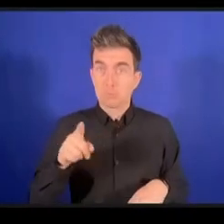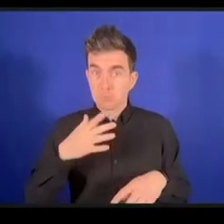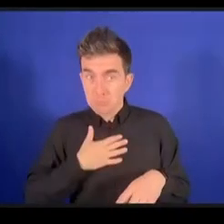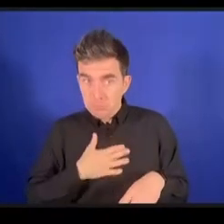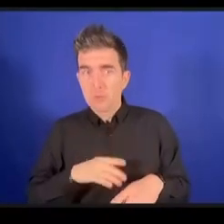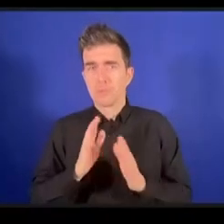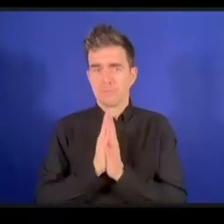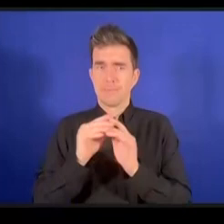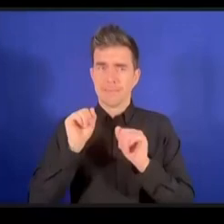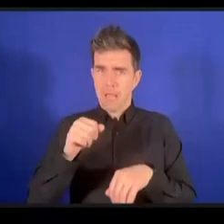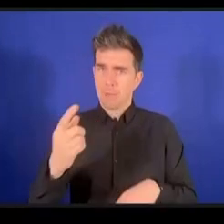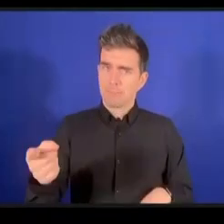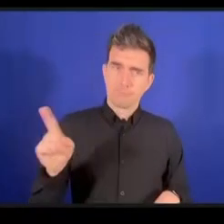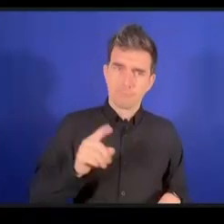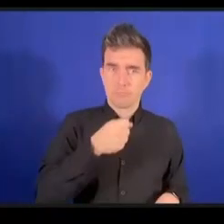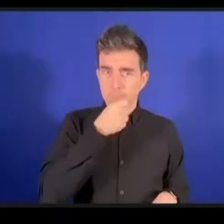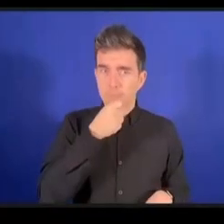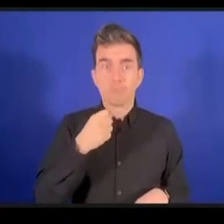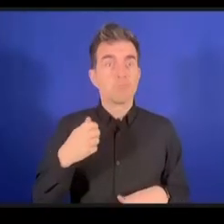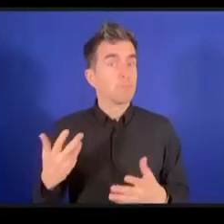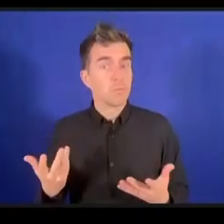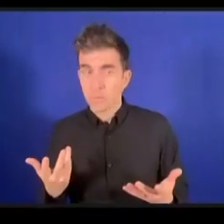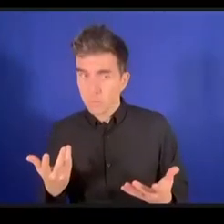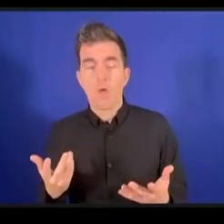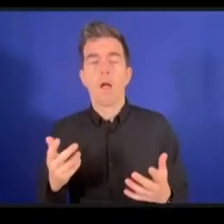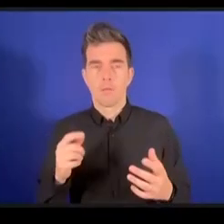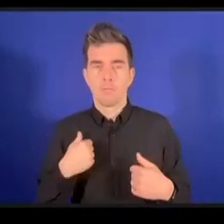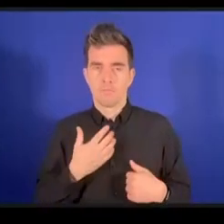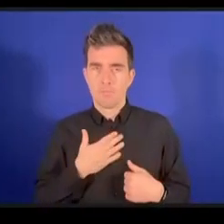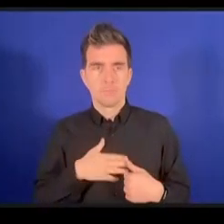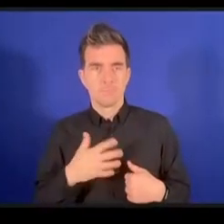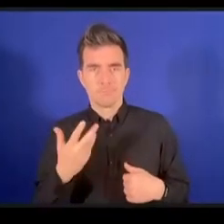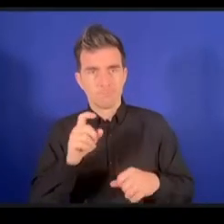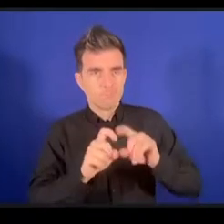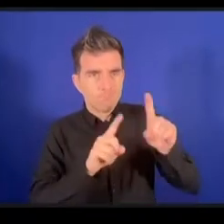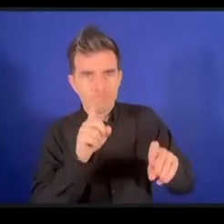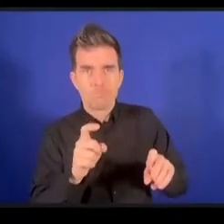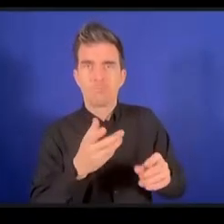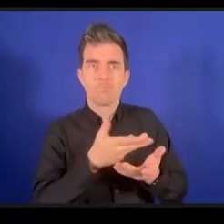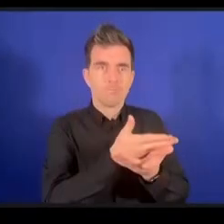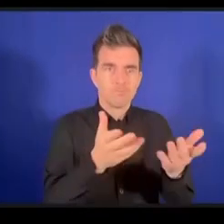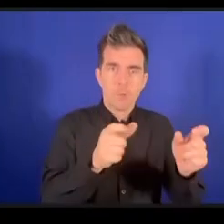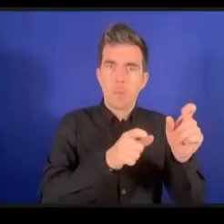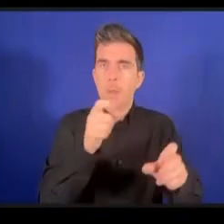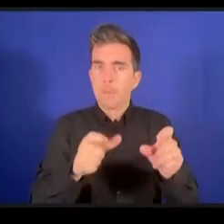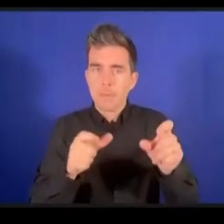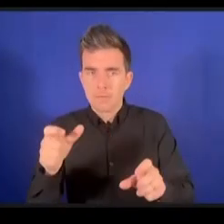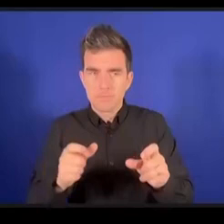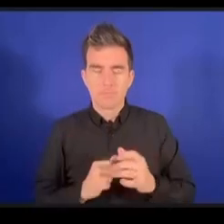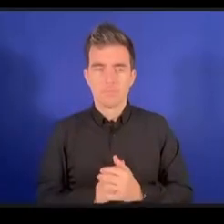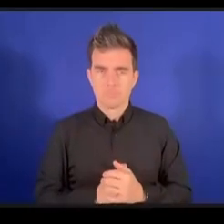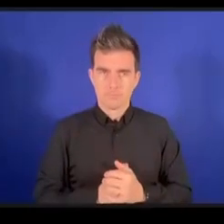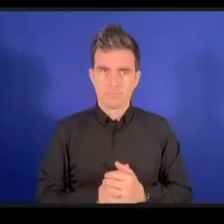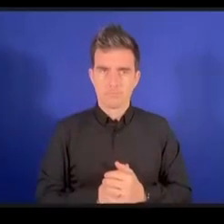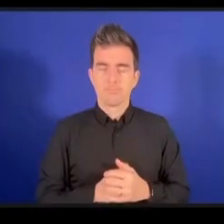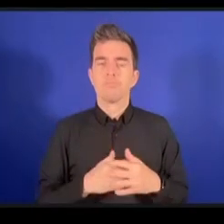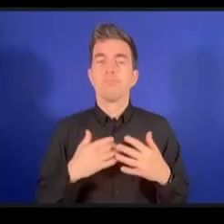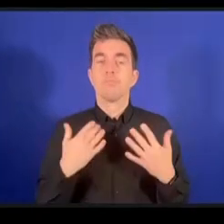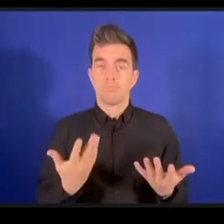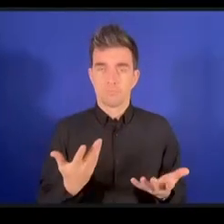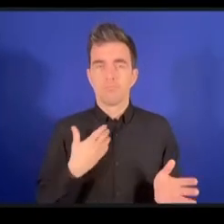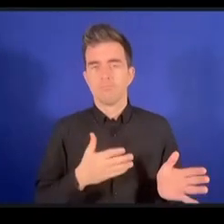فإننا نريد أن نتلقى الأسئلة من الحضور إذا أردتم أن